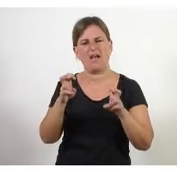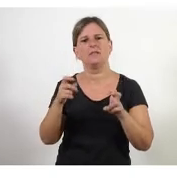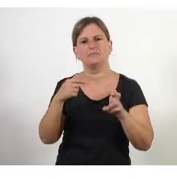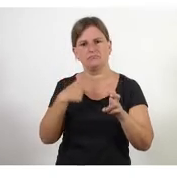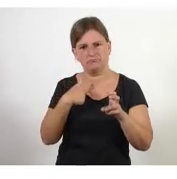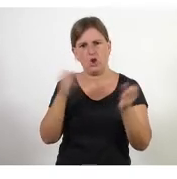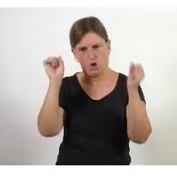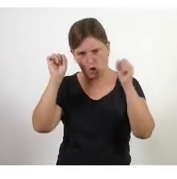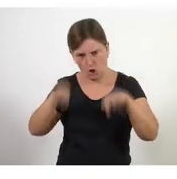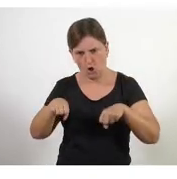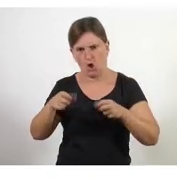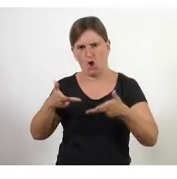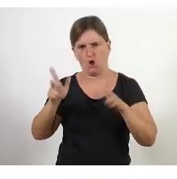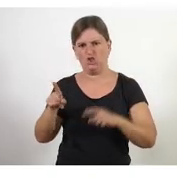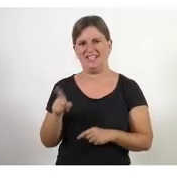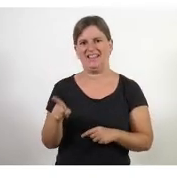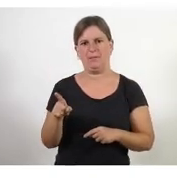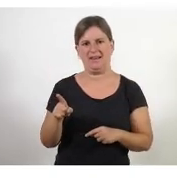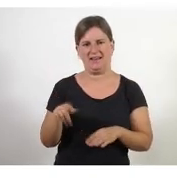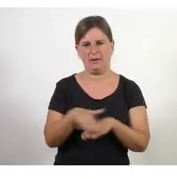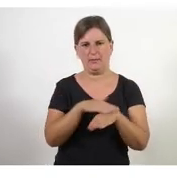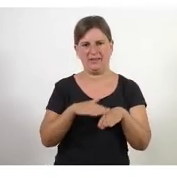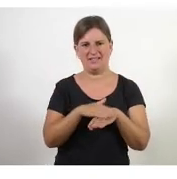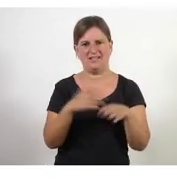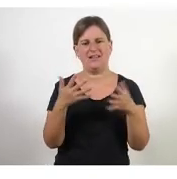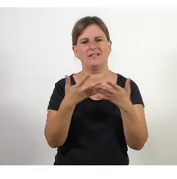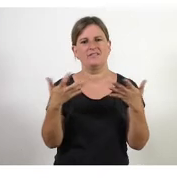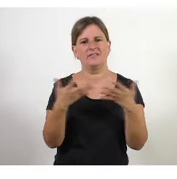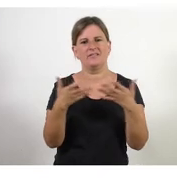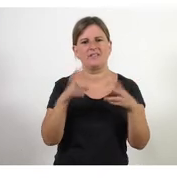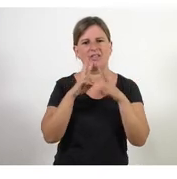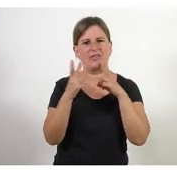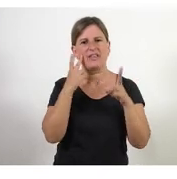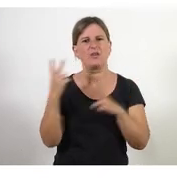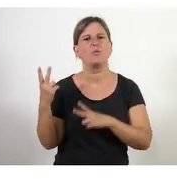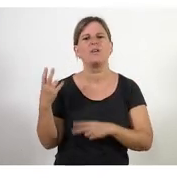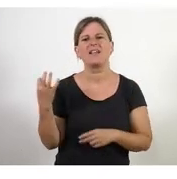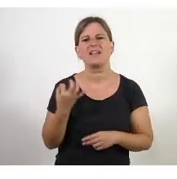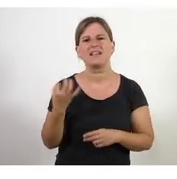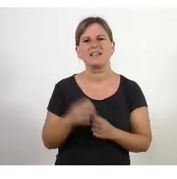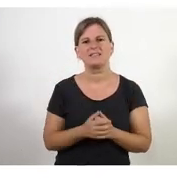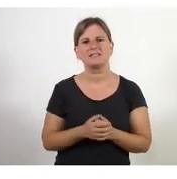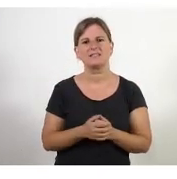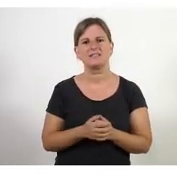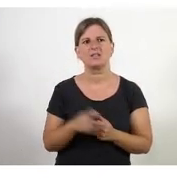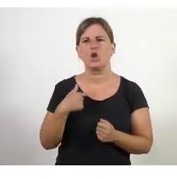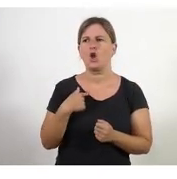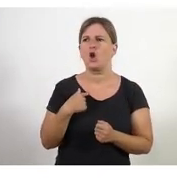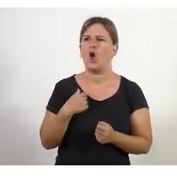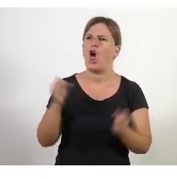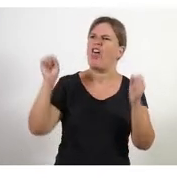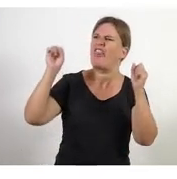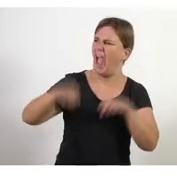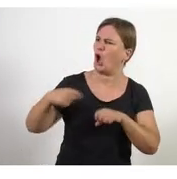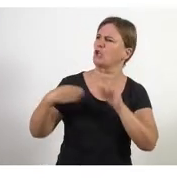bàsica fixeu-vos el que diu el text no és aprovar si estic d'acord no és